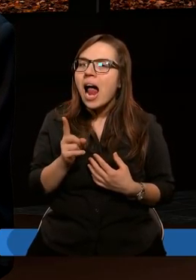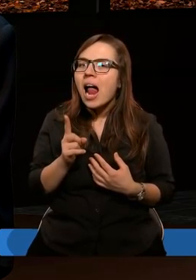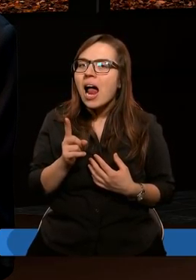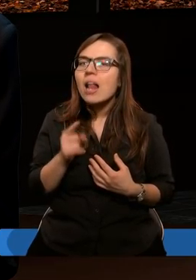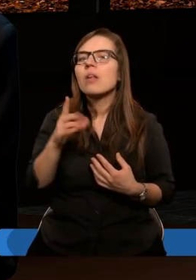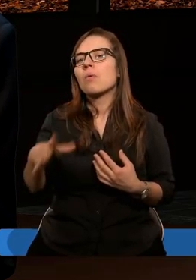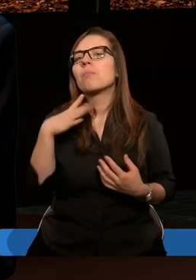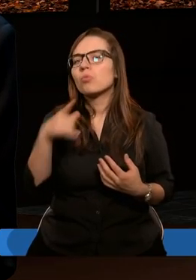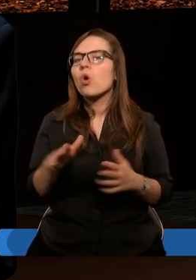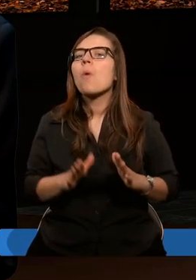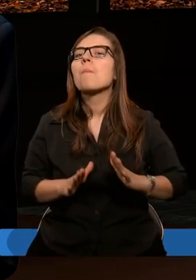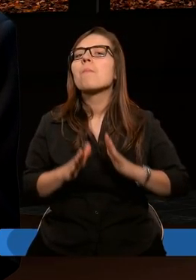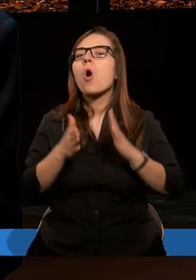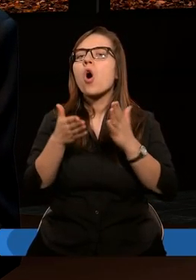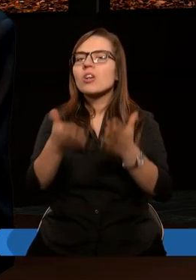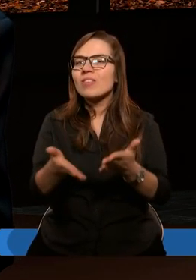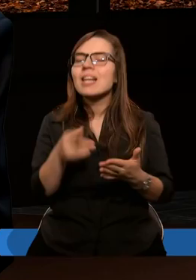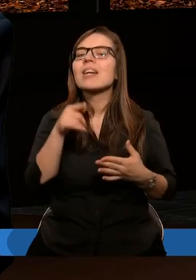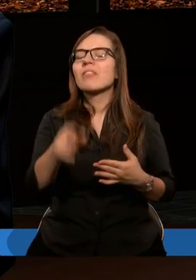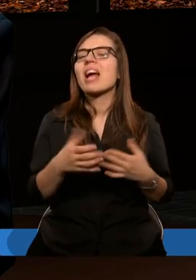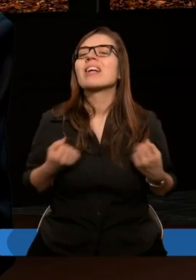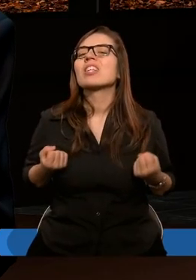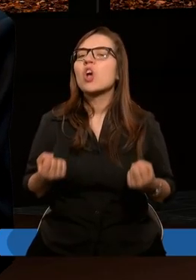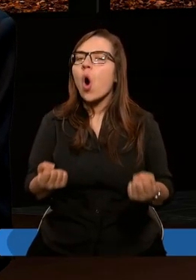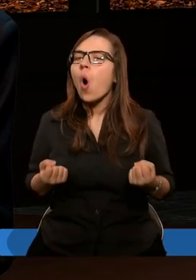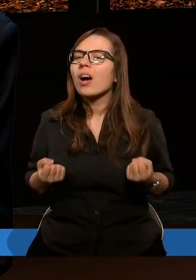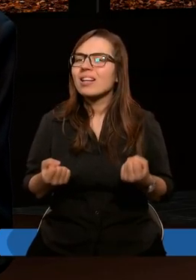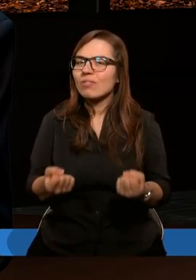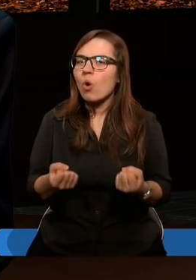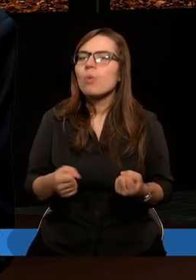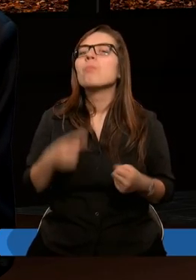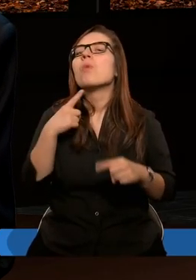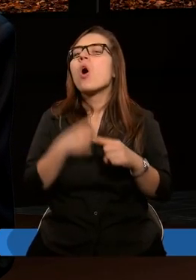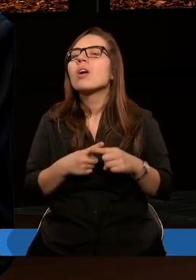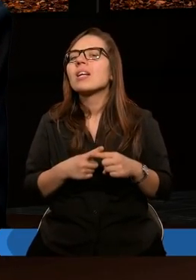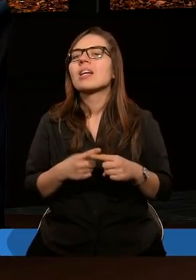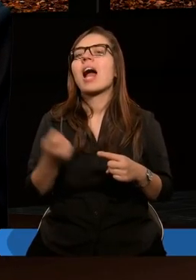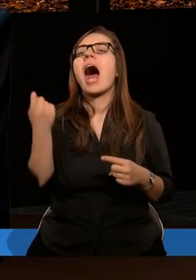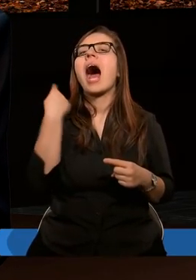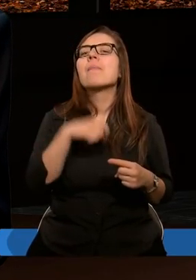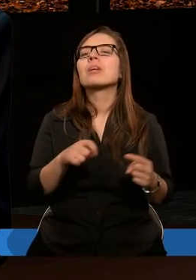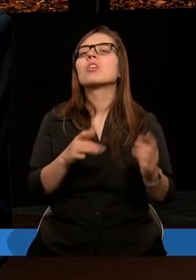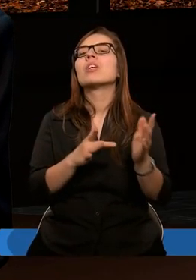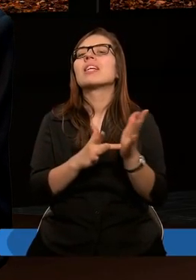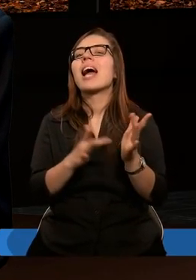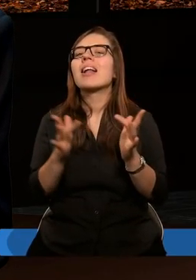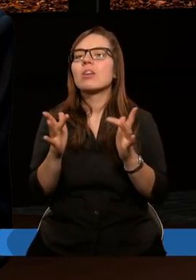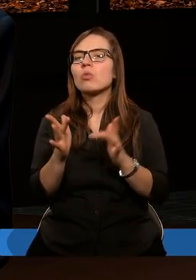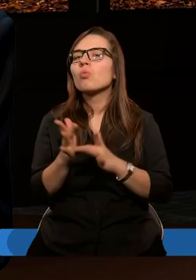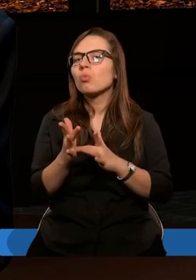było to poświęcenie. W tej gorliwości postanowili zabić Jezusa.